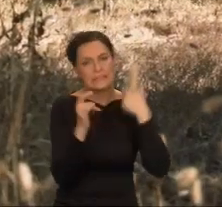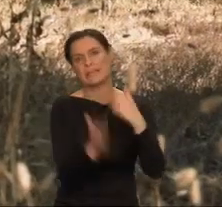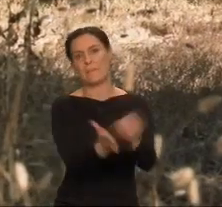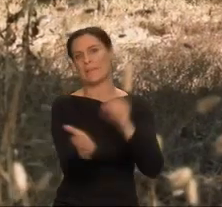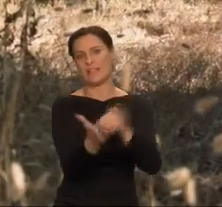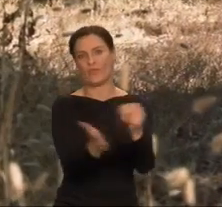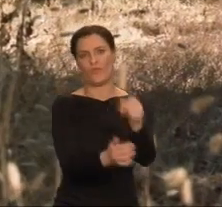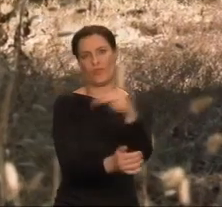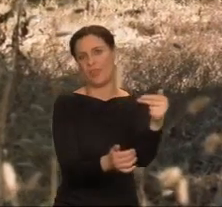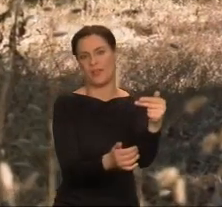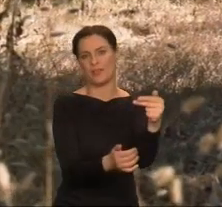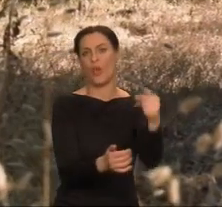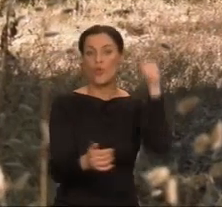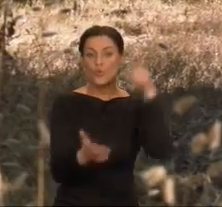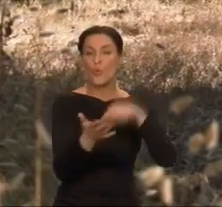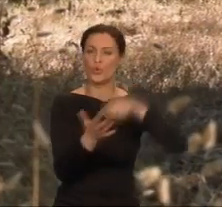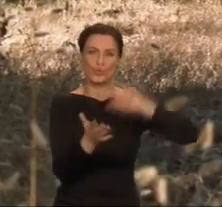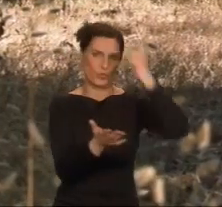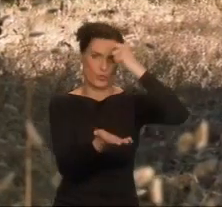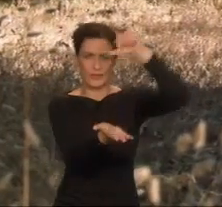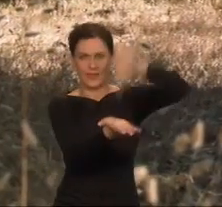Tu jest centrum.